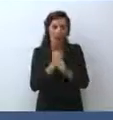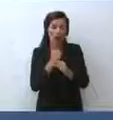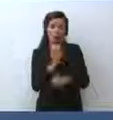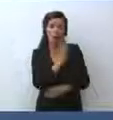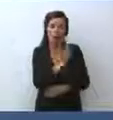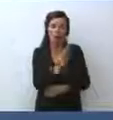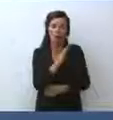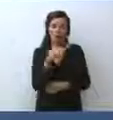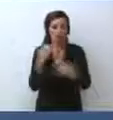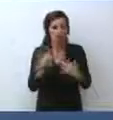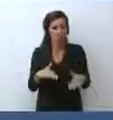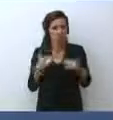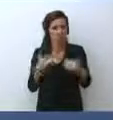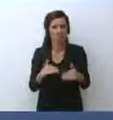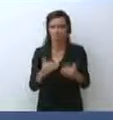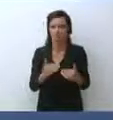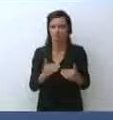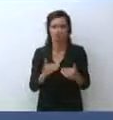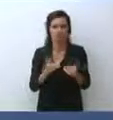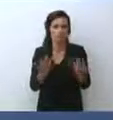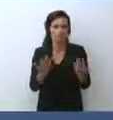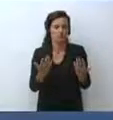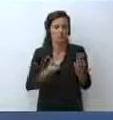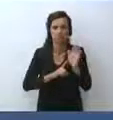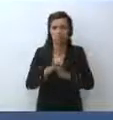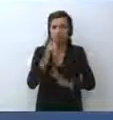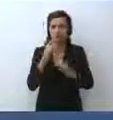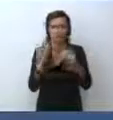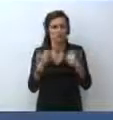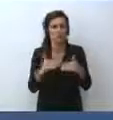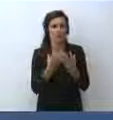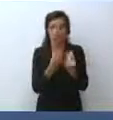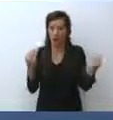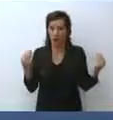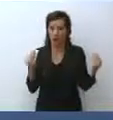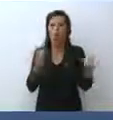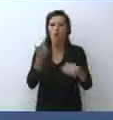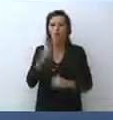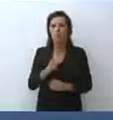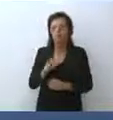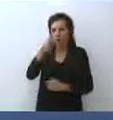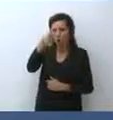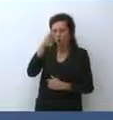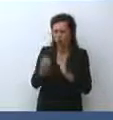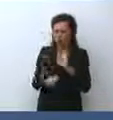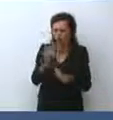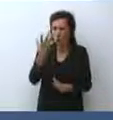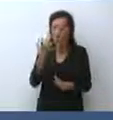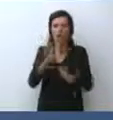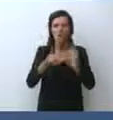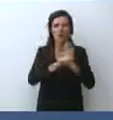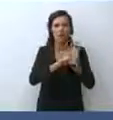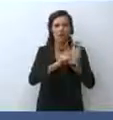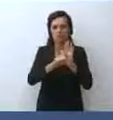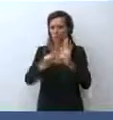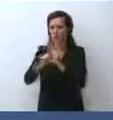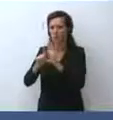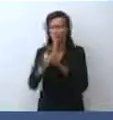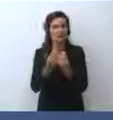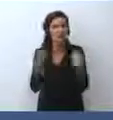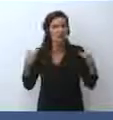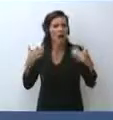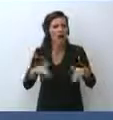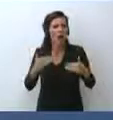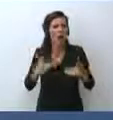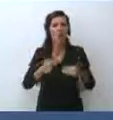lei pensa tutte le norme che sono state approvate da quando il Governo è stato creato e continua, continua a farlo. Quindi